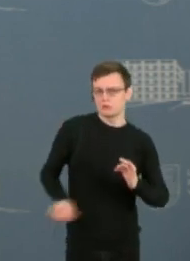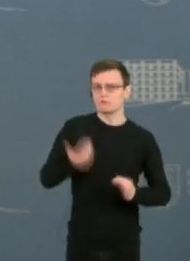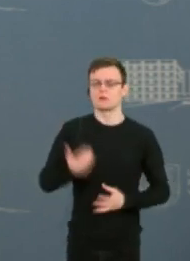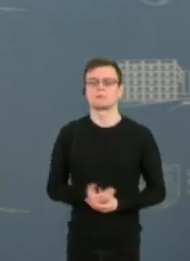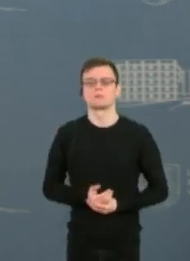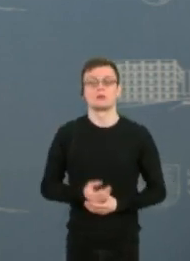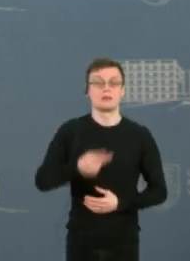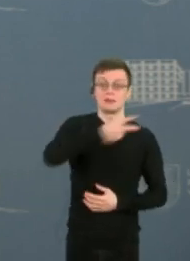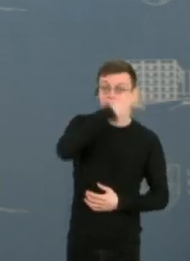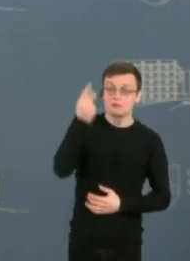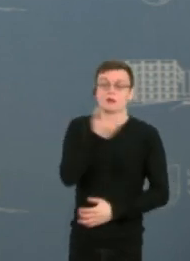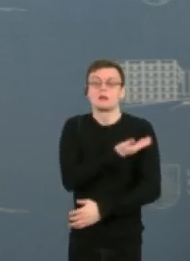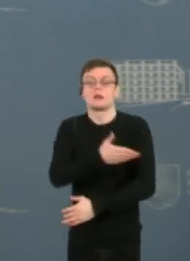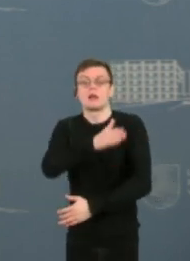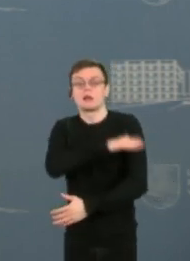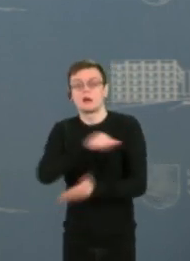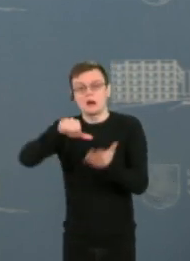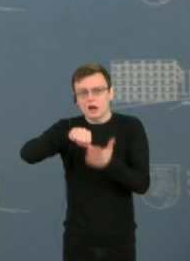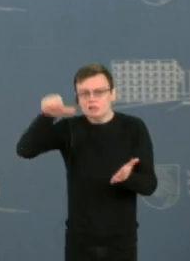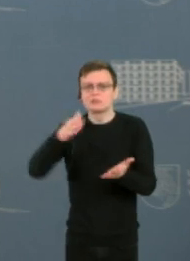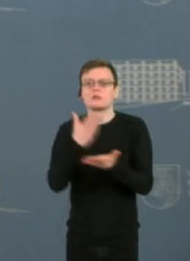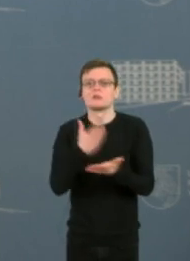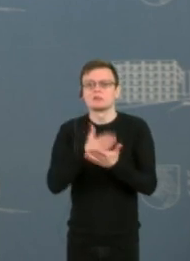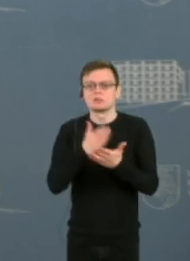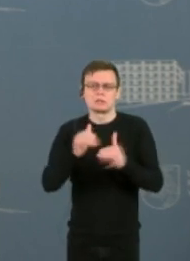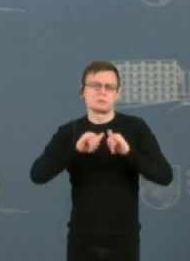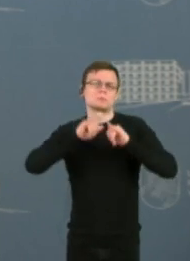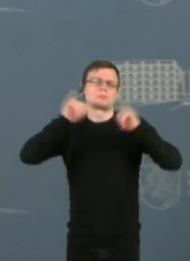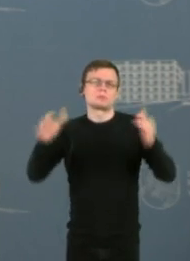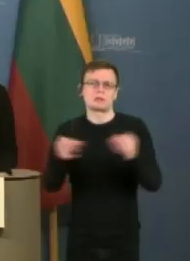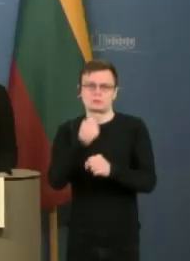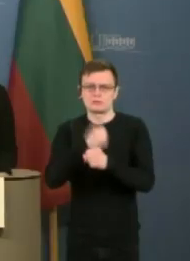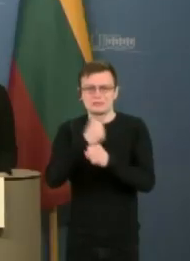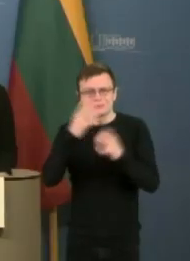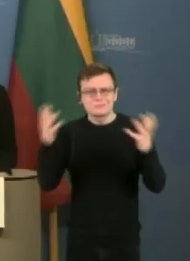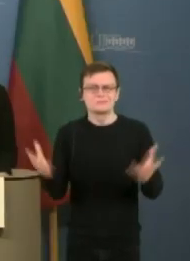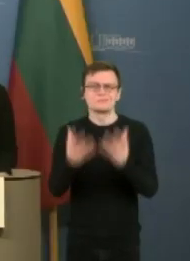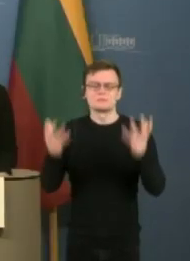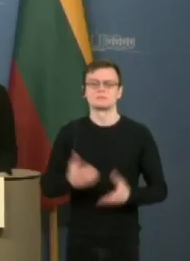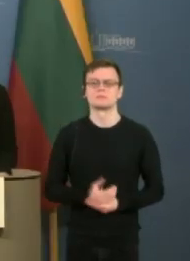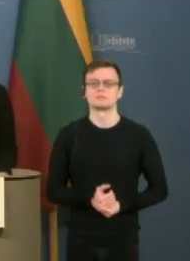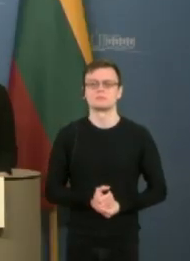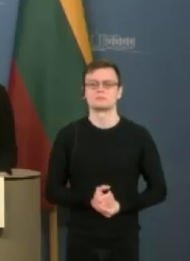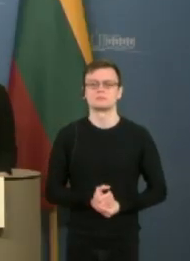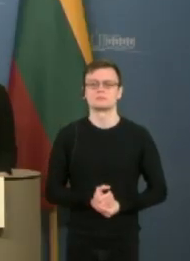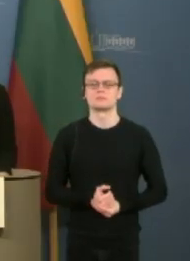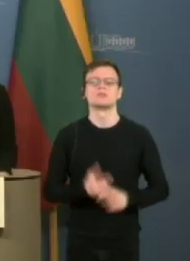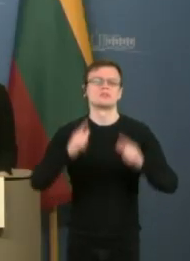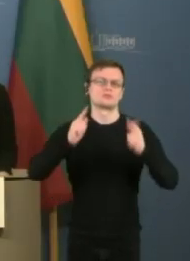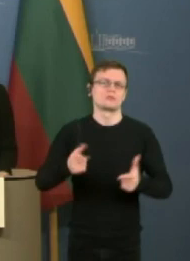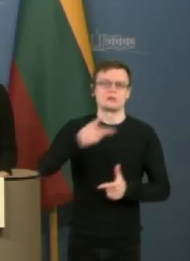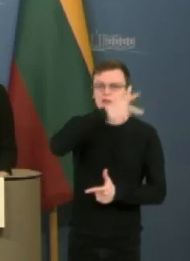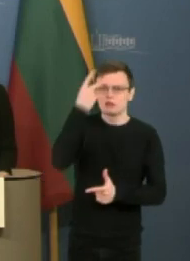Lietuvos ir Lenkijos atstovus kviečiu stiprinti bendradarbiavimą. Ačiū, kad tikrai ir Lietuva ir Lenkija